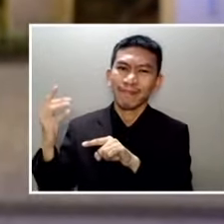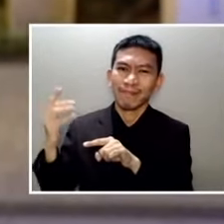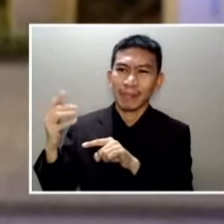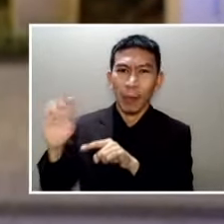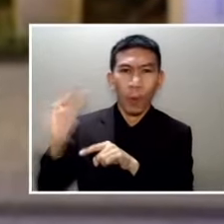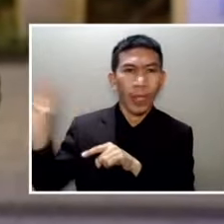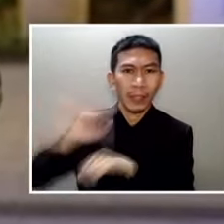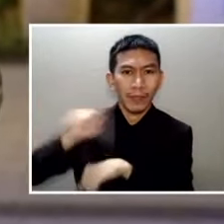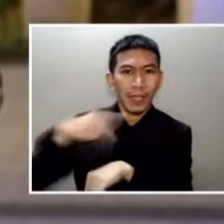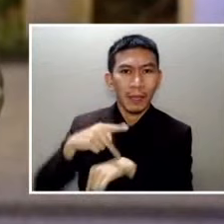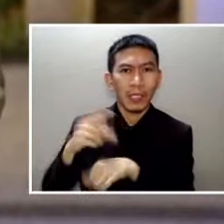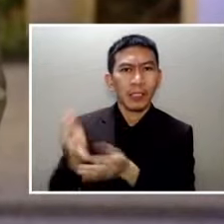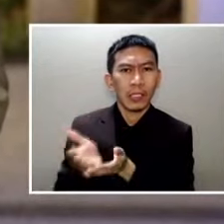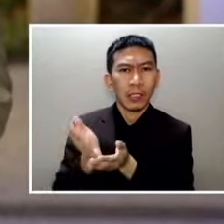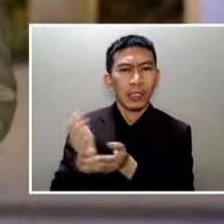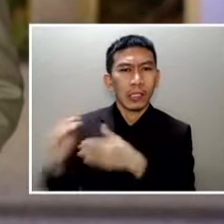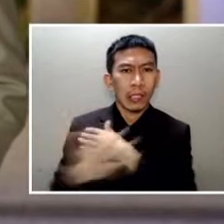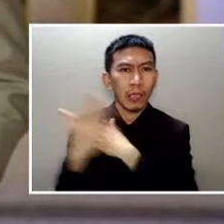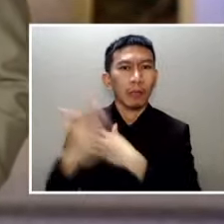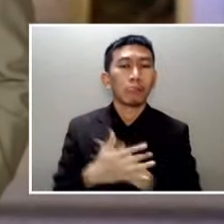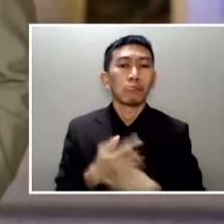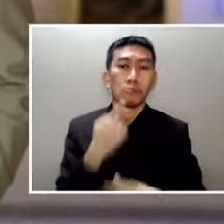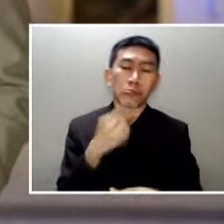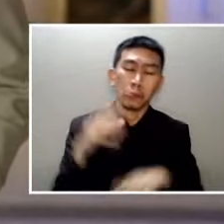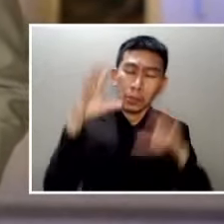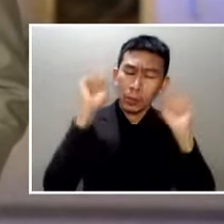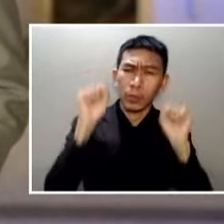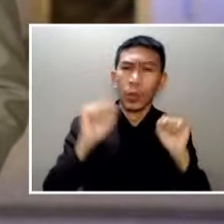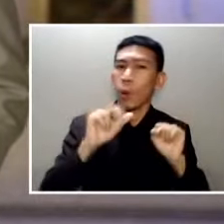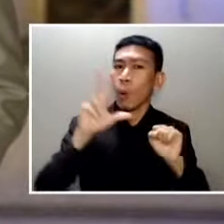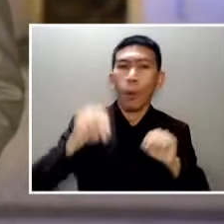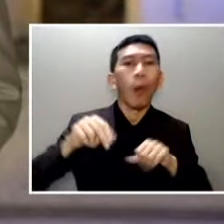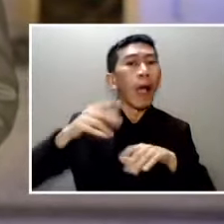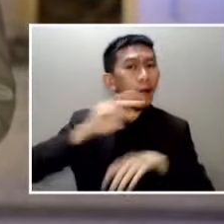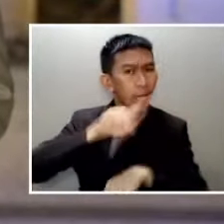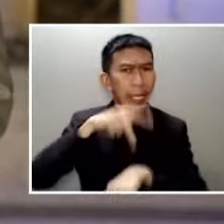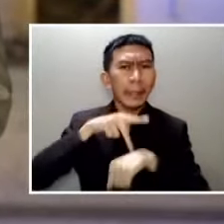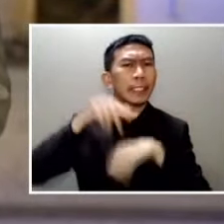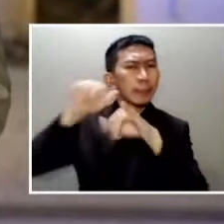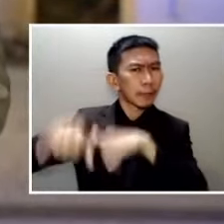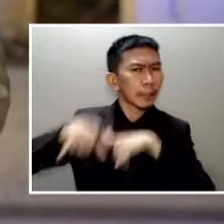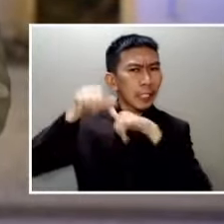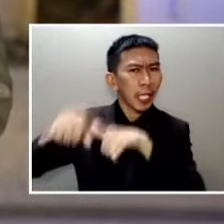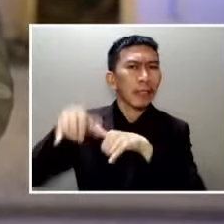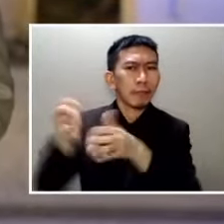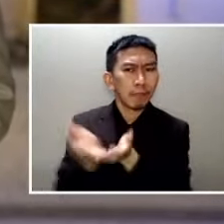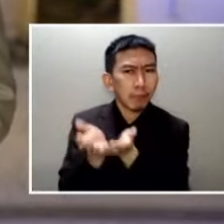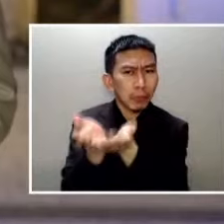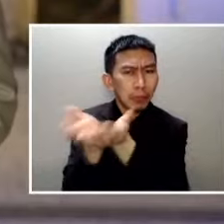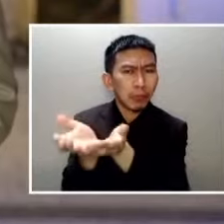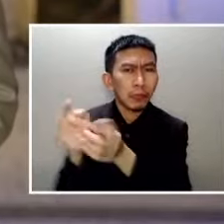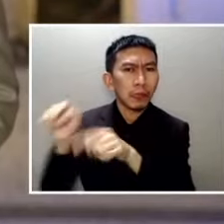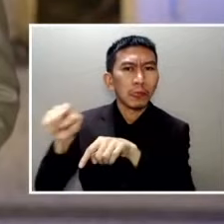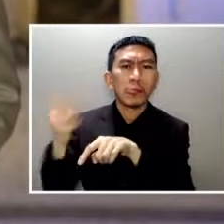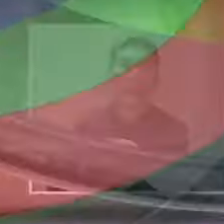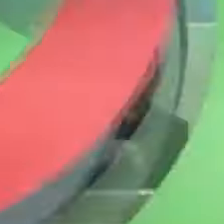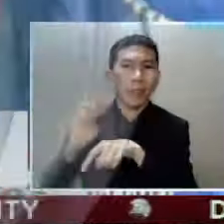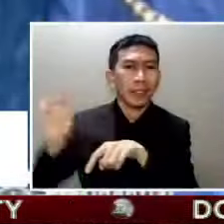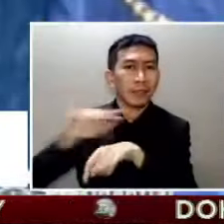nagpapatrol niya sa dagat na sakok ng Pilipinas Nagpapatrol Joyce Balancho